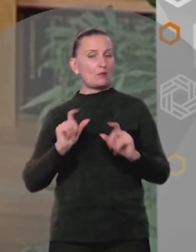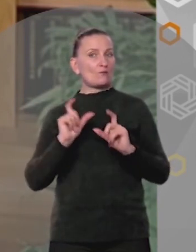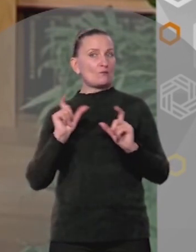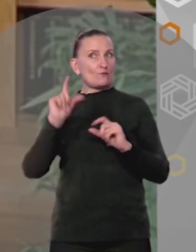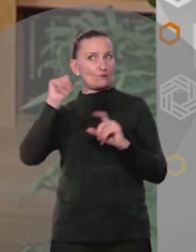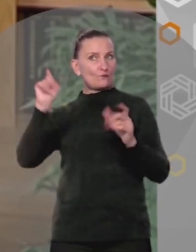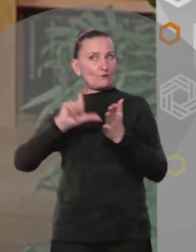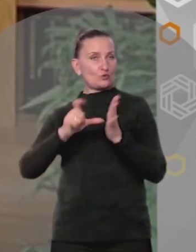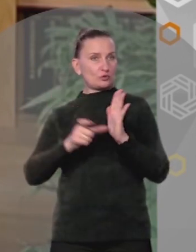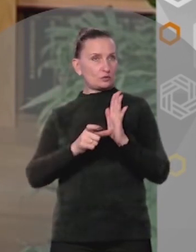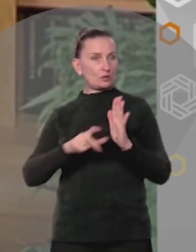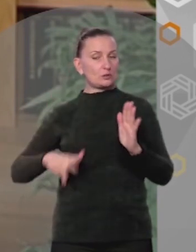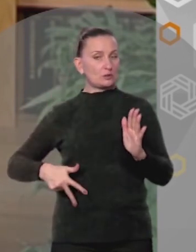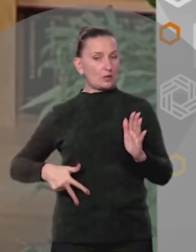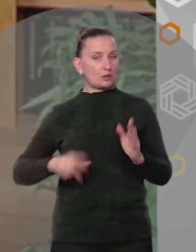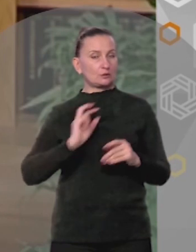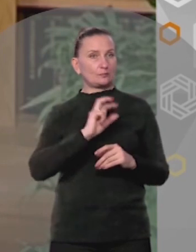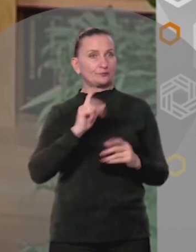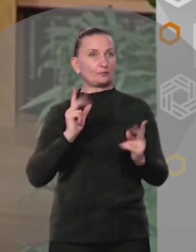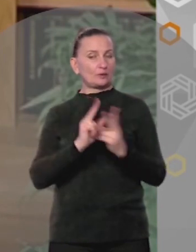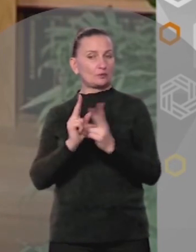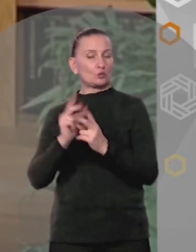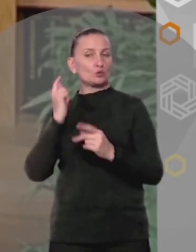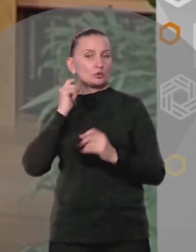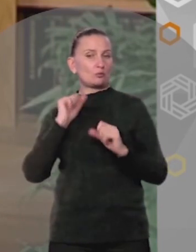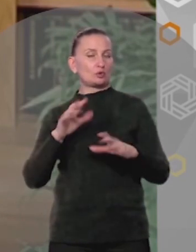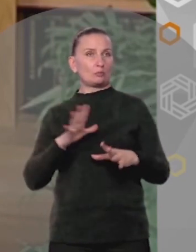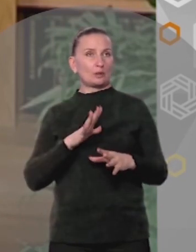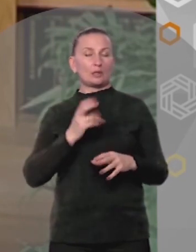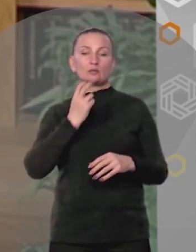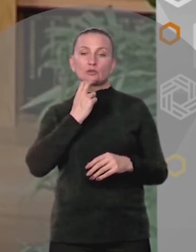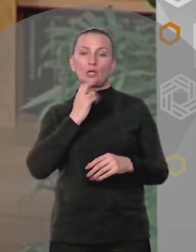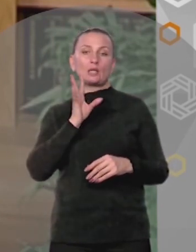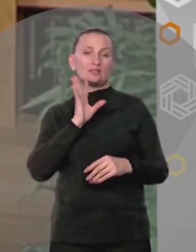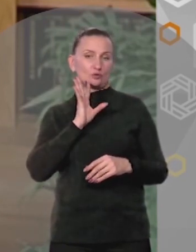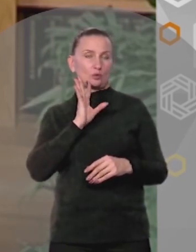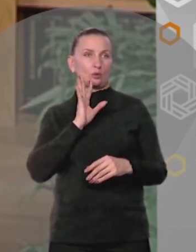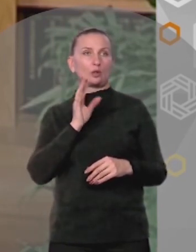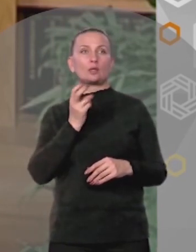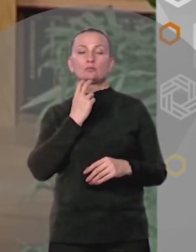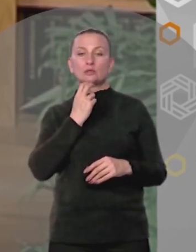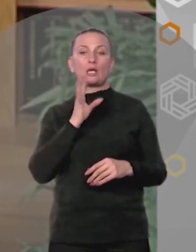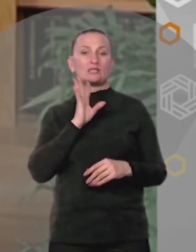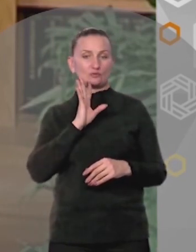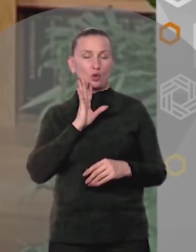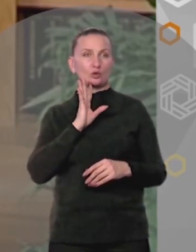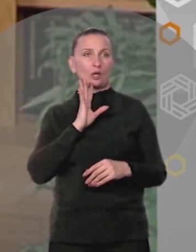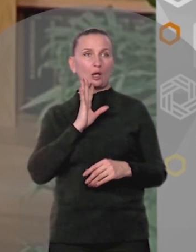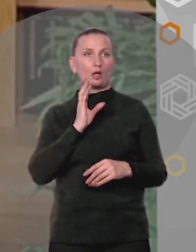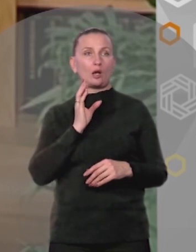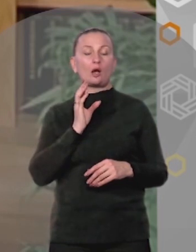ездил на какие-то важные встречи И повсюду можно было услышать Смешная девчонка Смешная девчонка